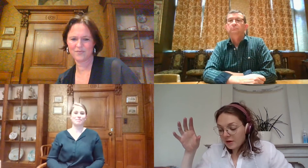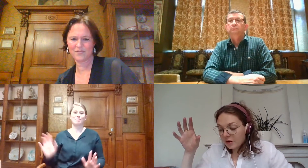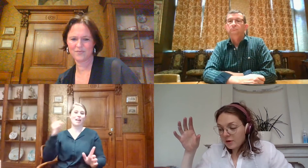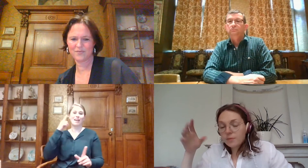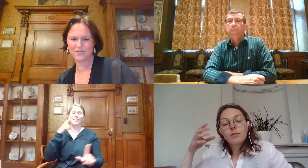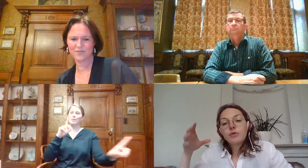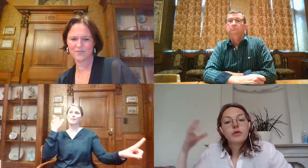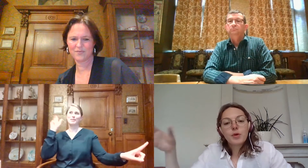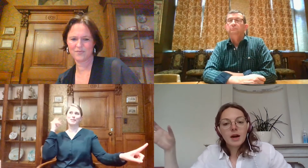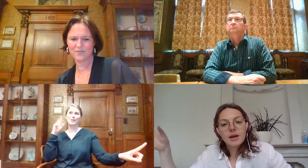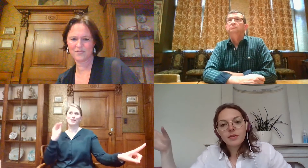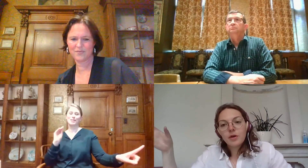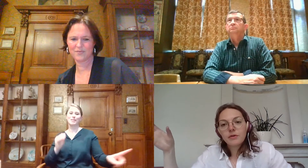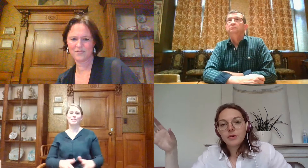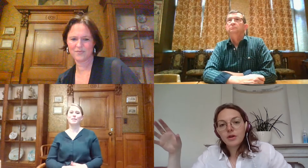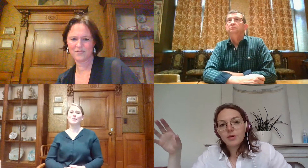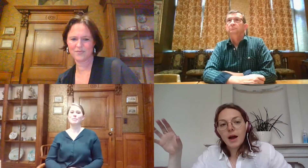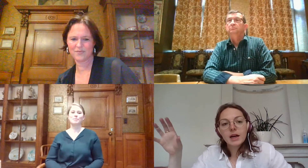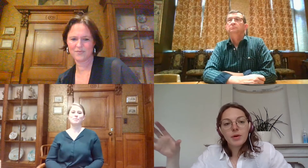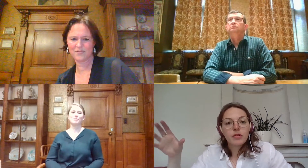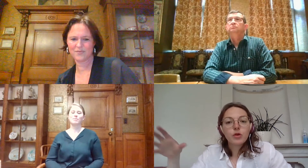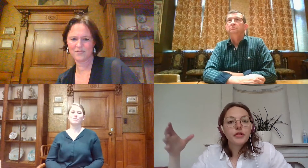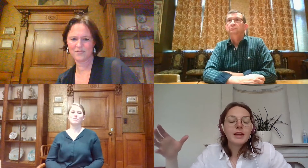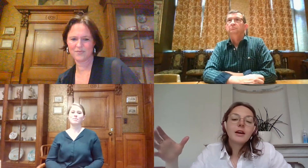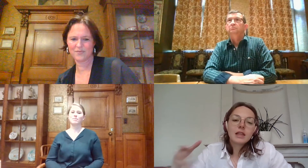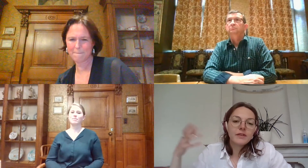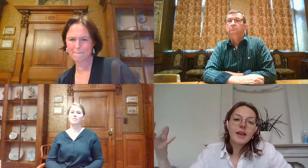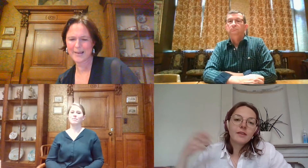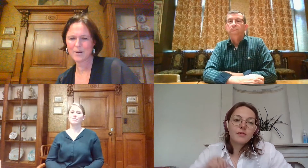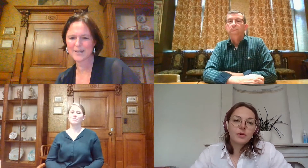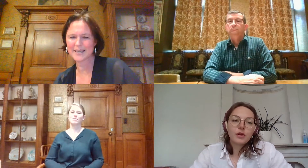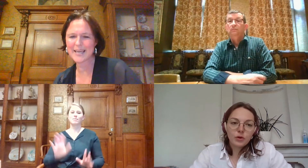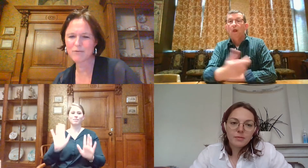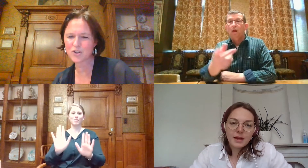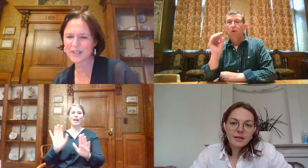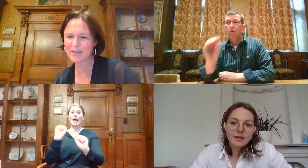dovenprogramma's of aangepaste culturele activiteiten...